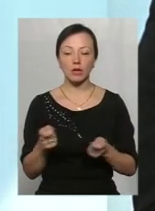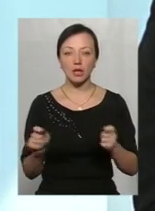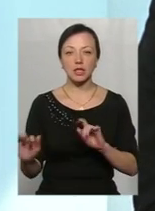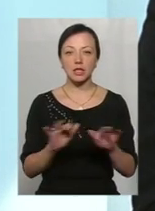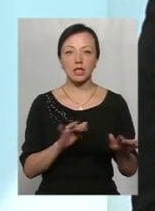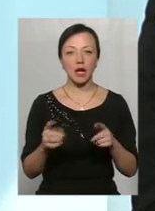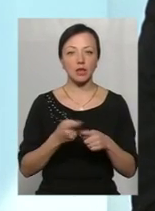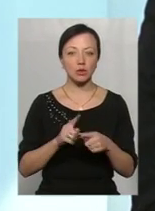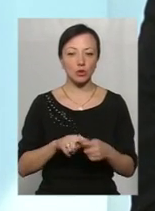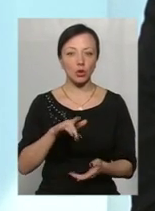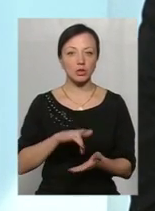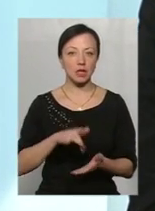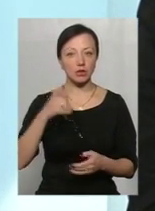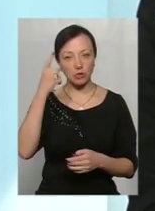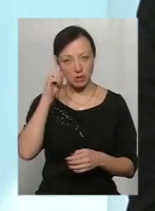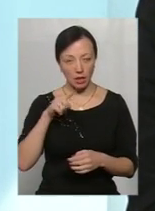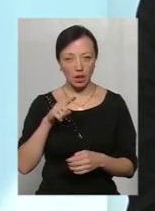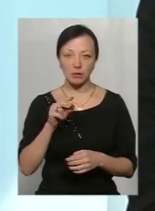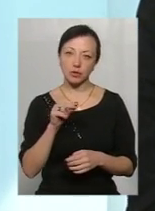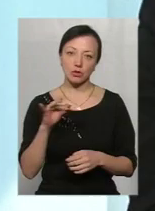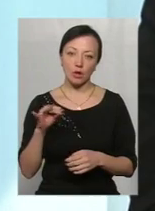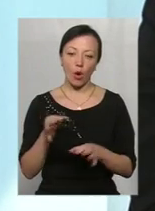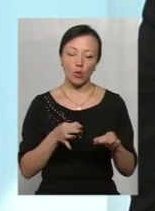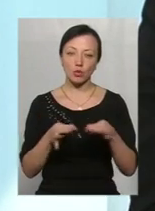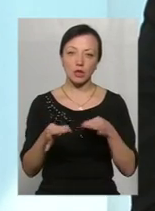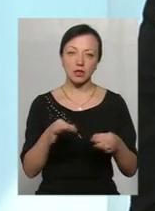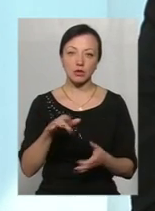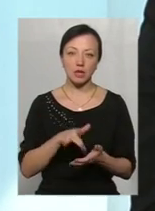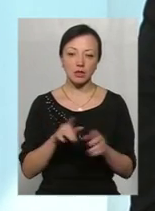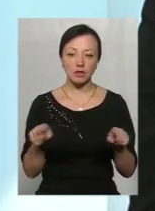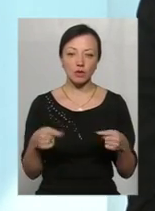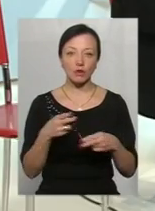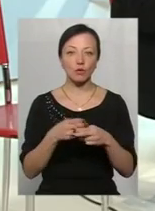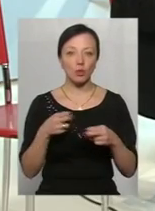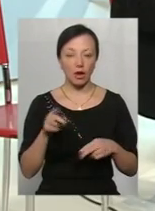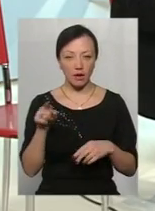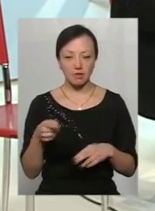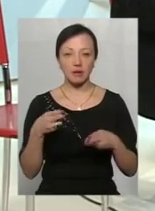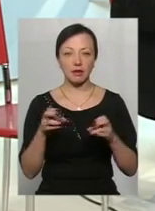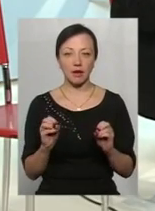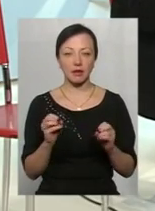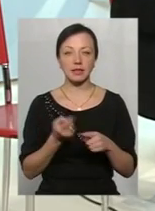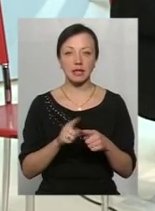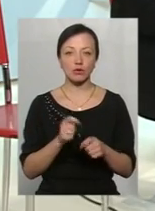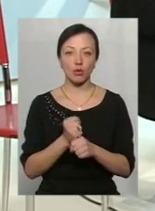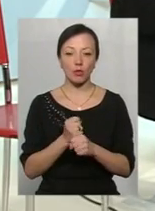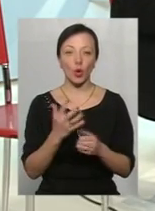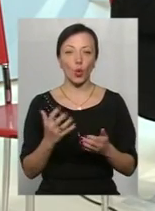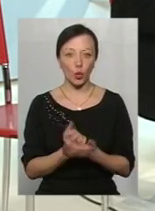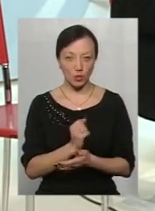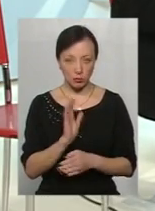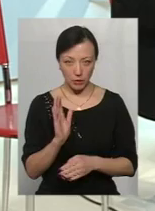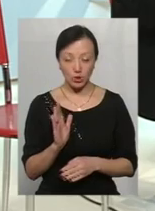цього центру знань чи консультаційного центру, який створюється в Дунаєвцях, де це зроблено успішно.